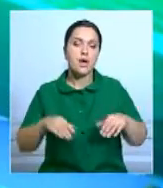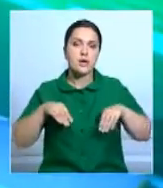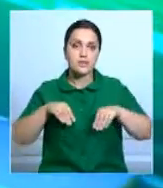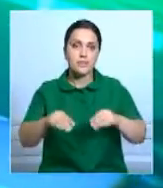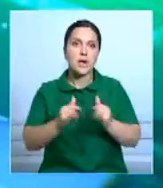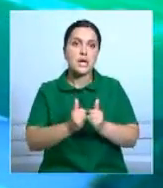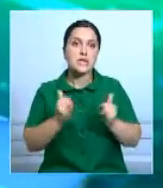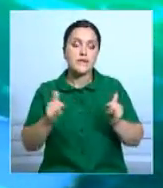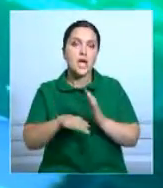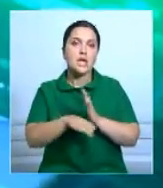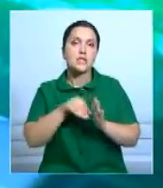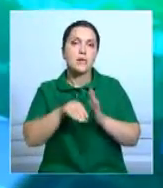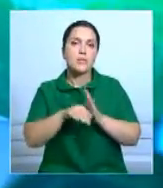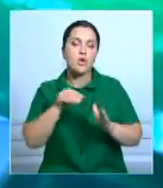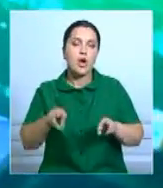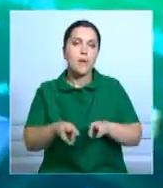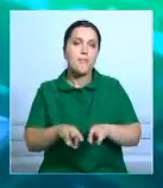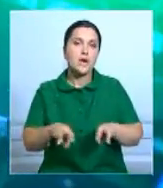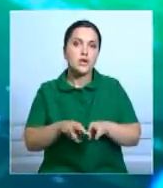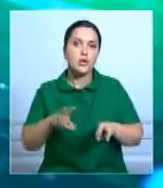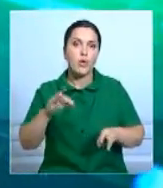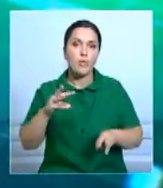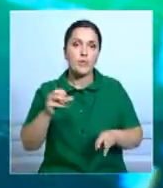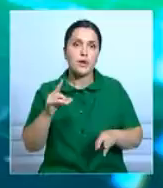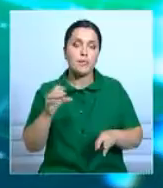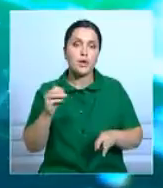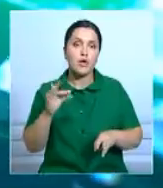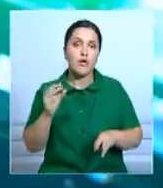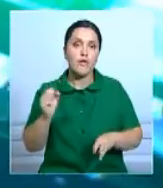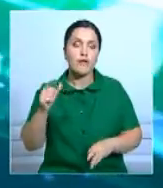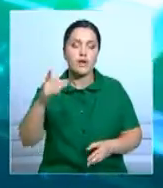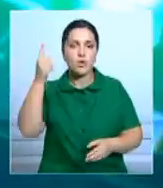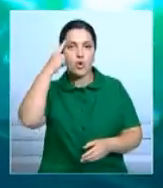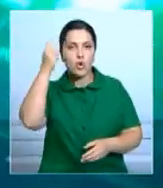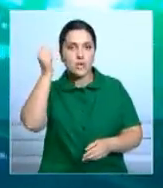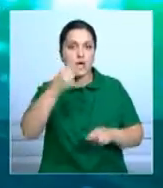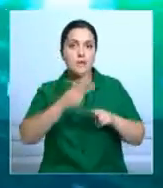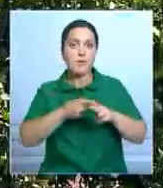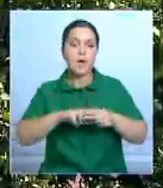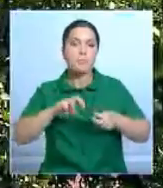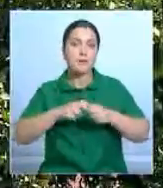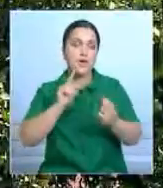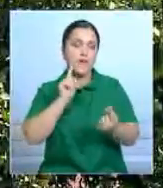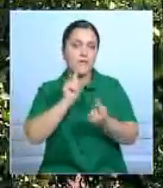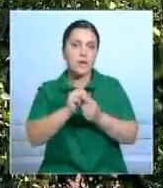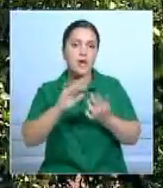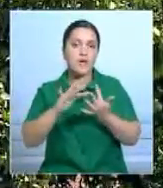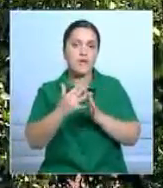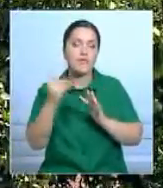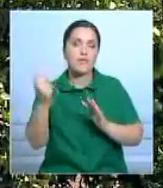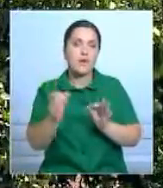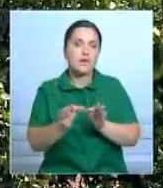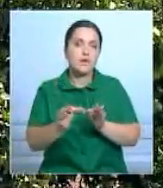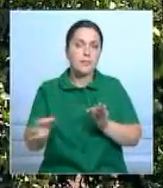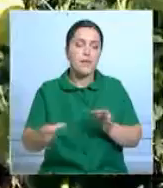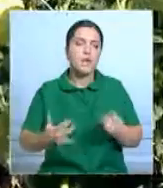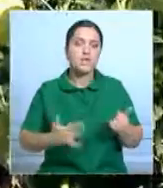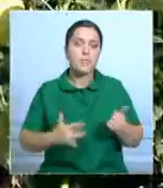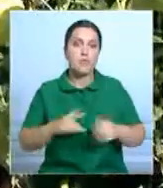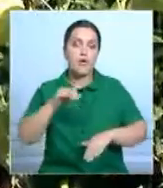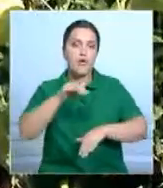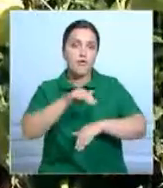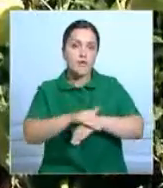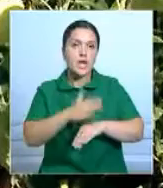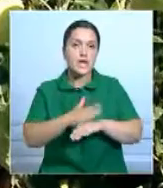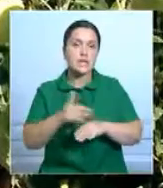развиваться? Депутат-мужилиса Женат Омарбекова попыталась разобраться в этом вопросе. Она встретилась с фермерами Меркенского района. Как